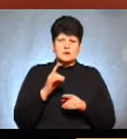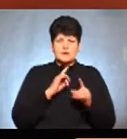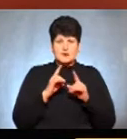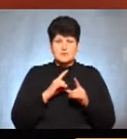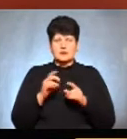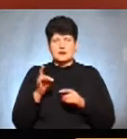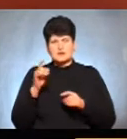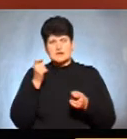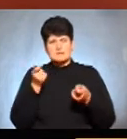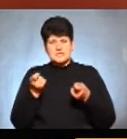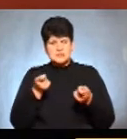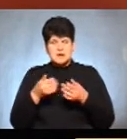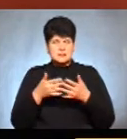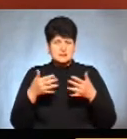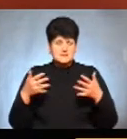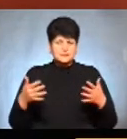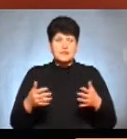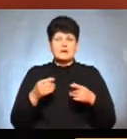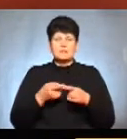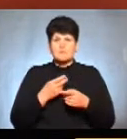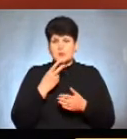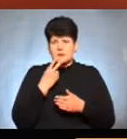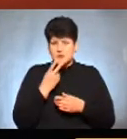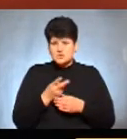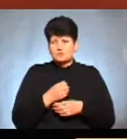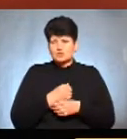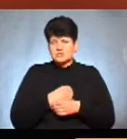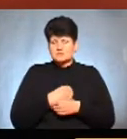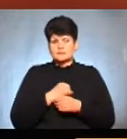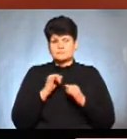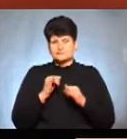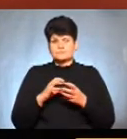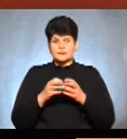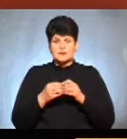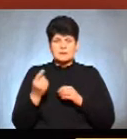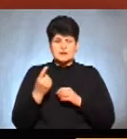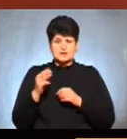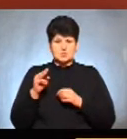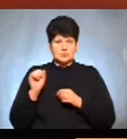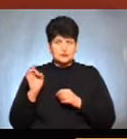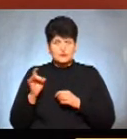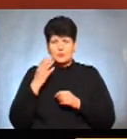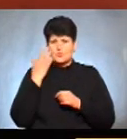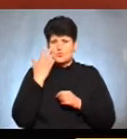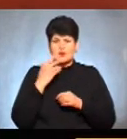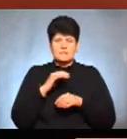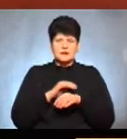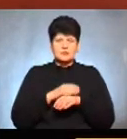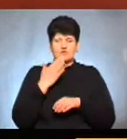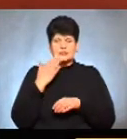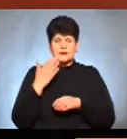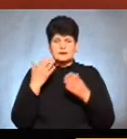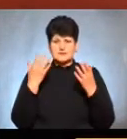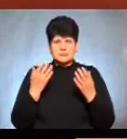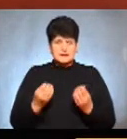адміністрації і так далі. Бо ми бачимо, на жаль, недосить втішний результат першого туру, коли фактично в останні дні,